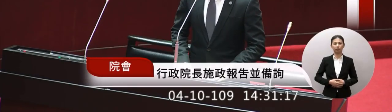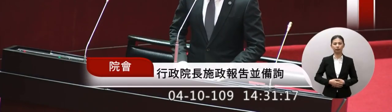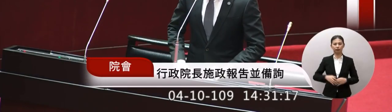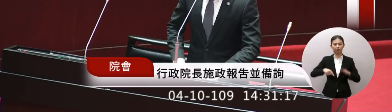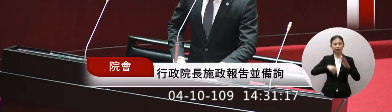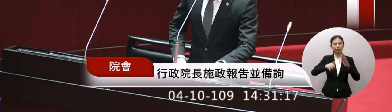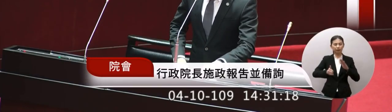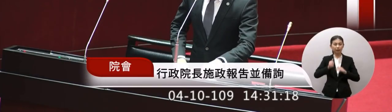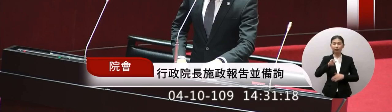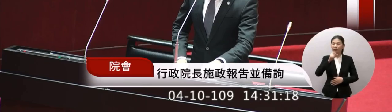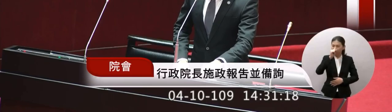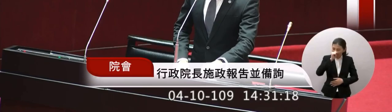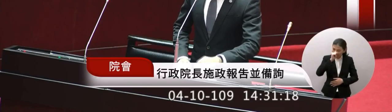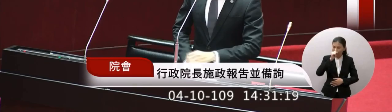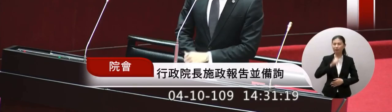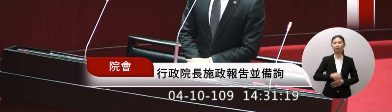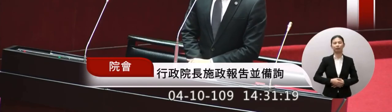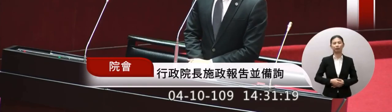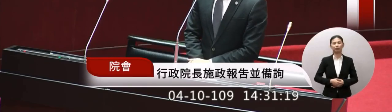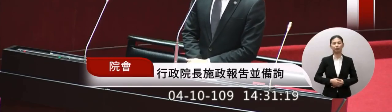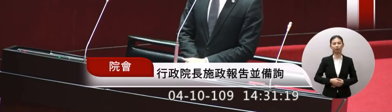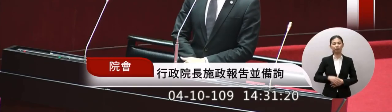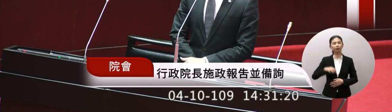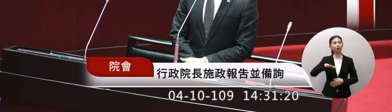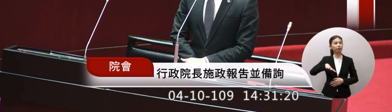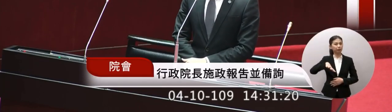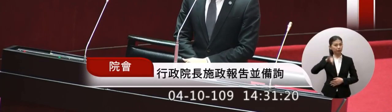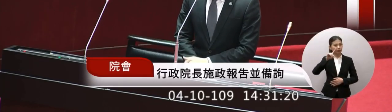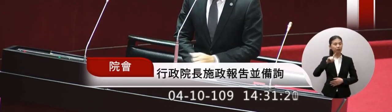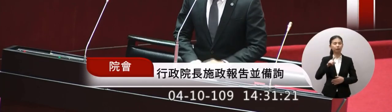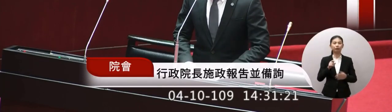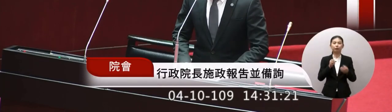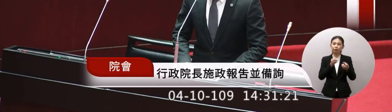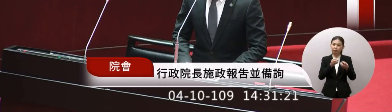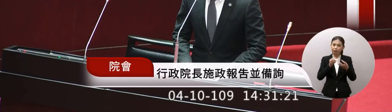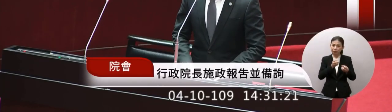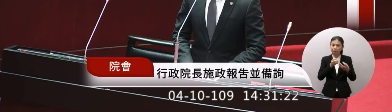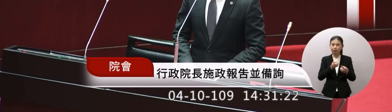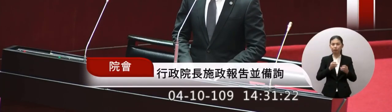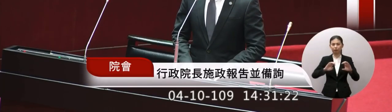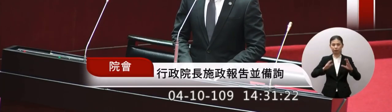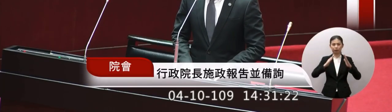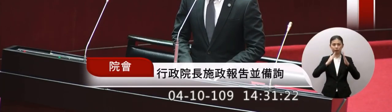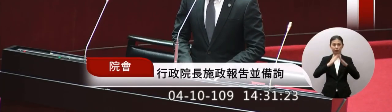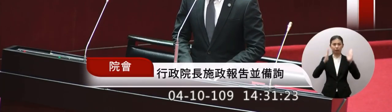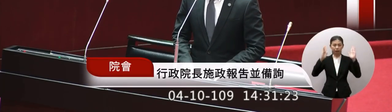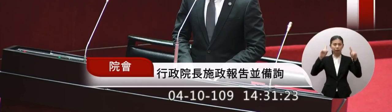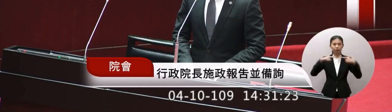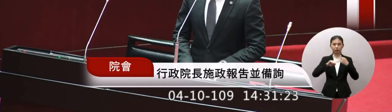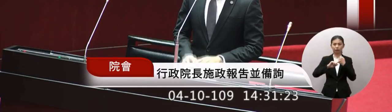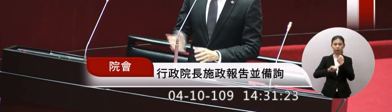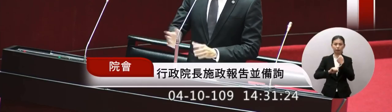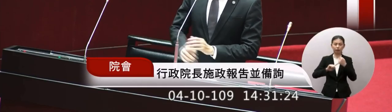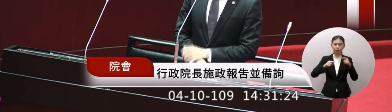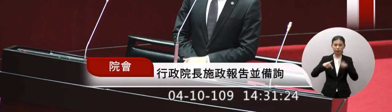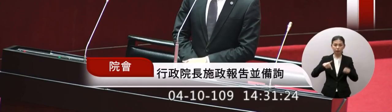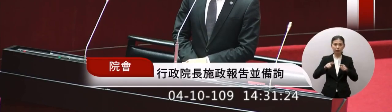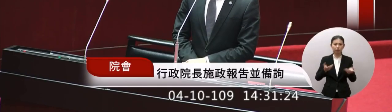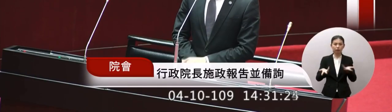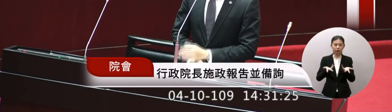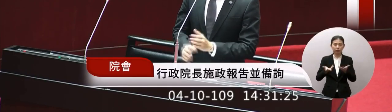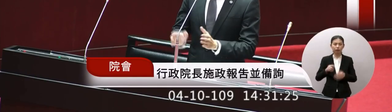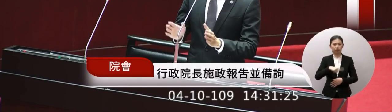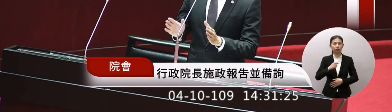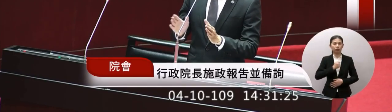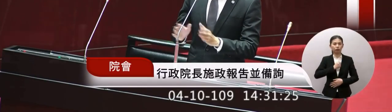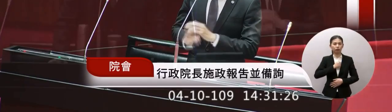民主黨委好委員長好最大聲 要來跟您討論國家政策化的事情當然我最大聲議長